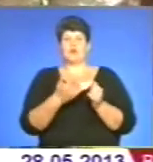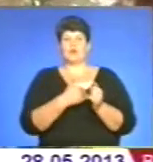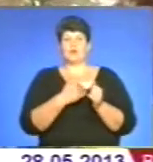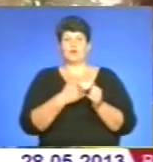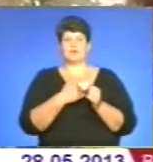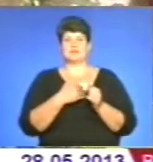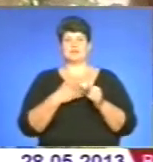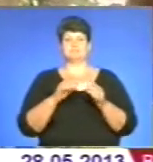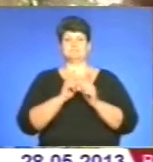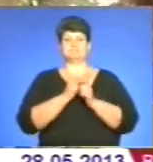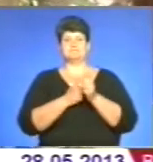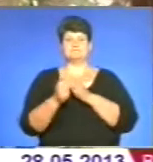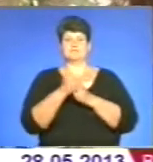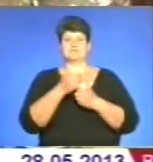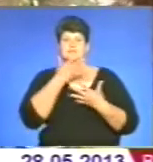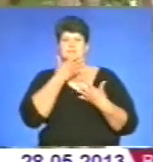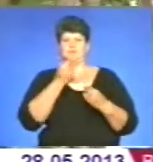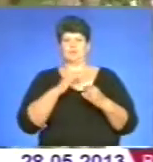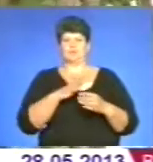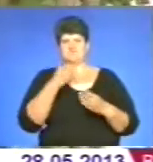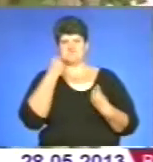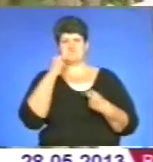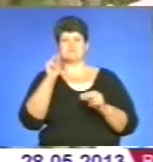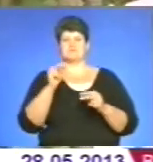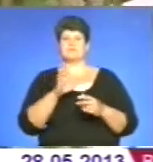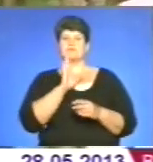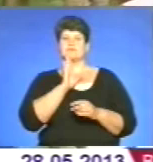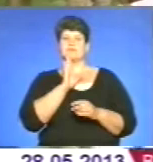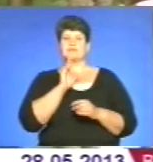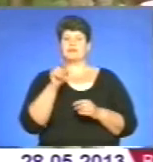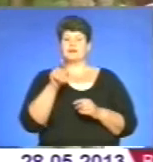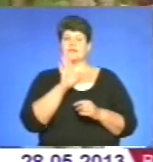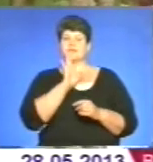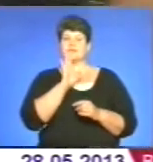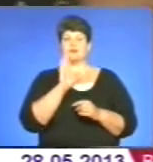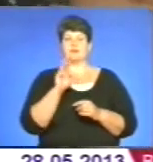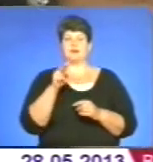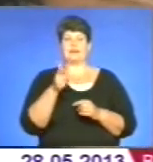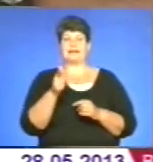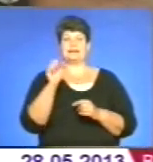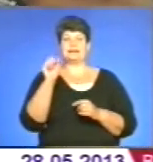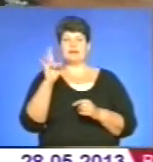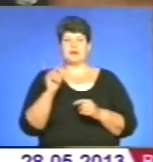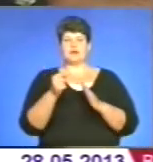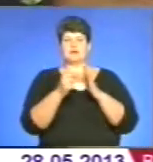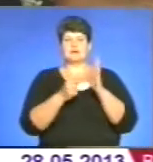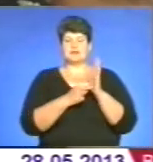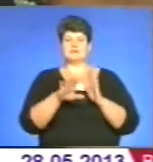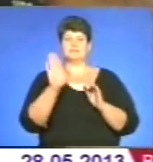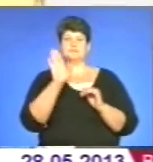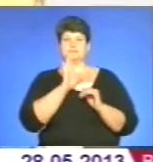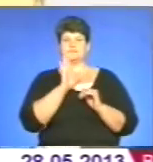красі, щоб бути красивішими за дівчат. Для таких дівчат поради від Галини Андрейко, яка охоче ділиться з односельцями